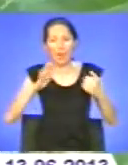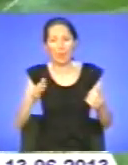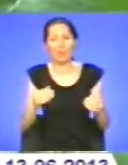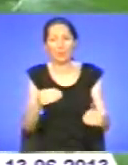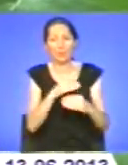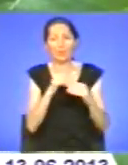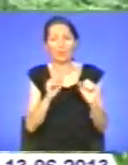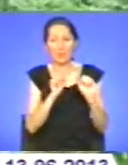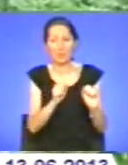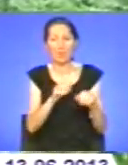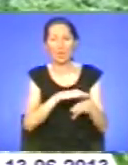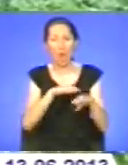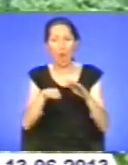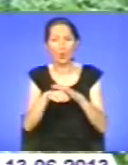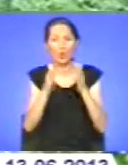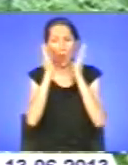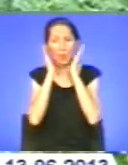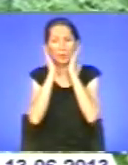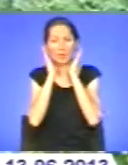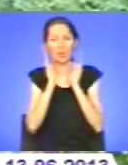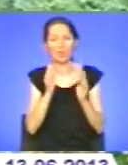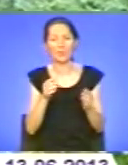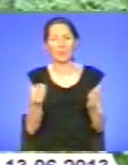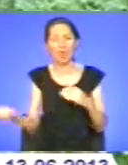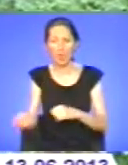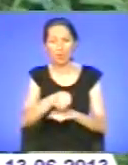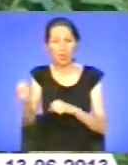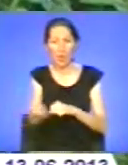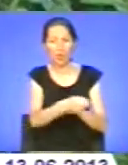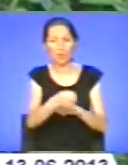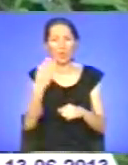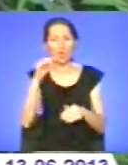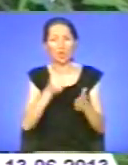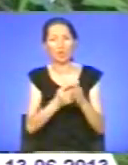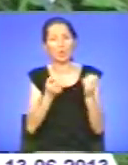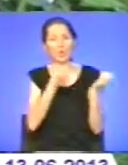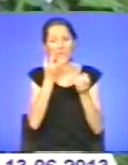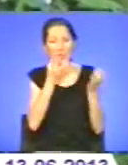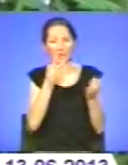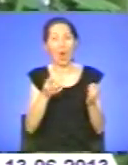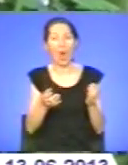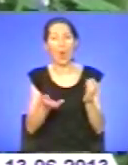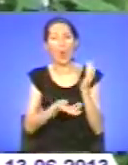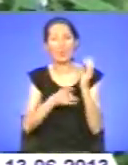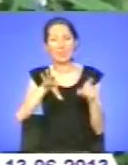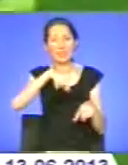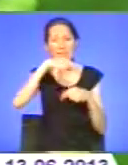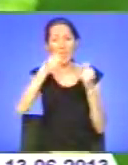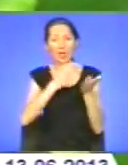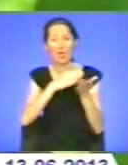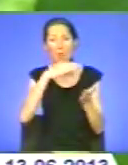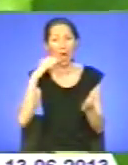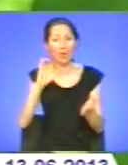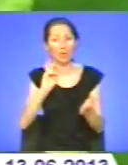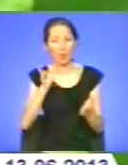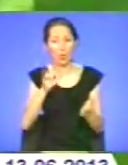обличчя. Скошувати борщівник найкраще до цвітіння. У стеблах цієї рослини є багато соку, тому навіть скошені квіти можуть